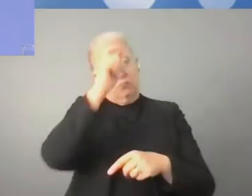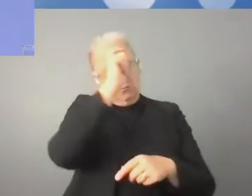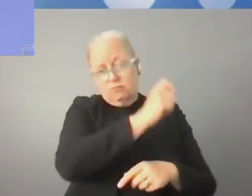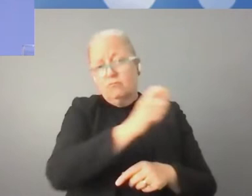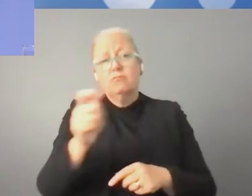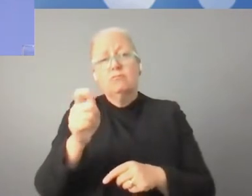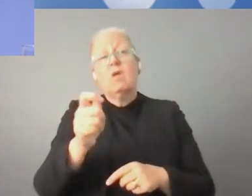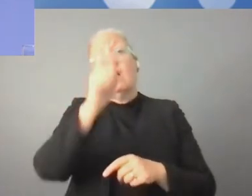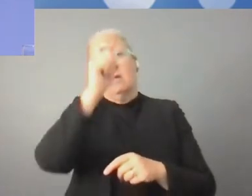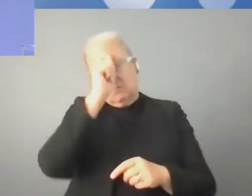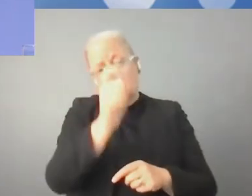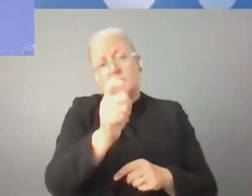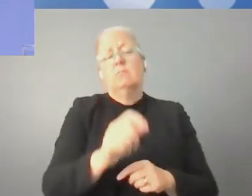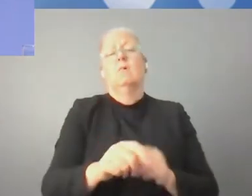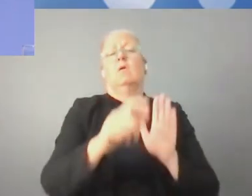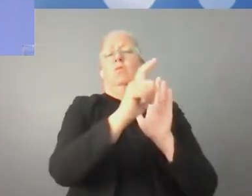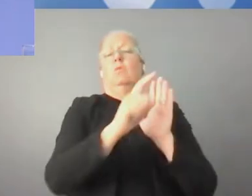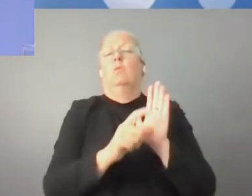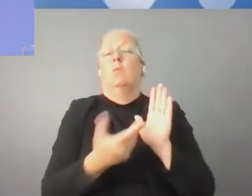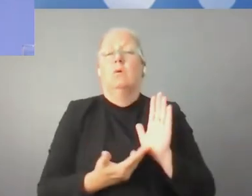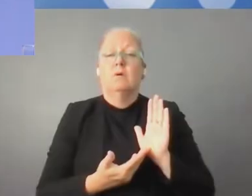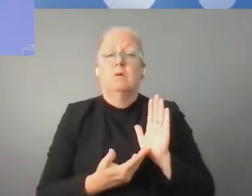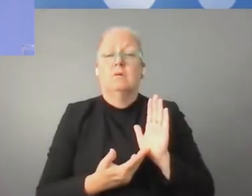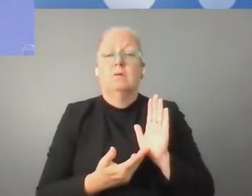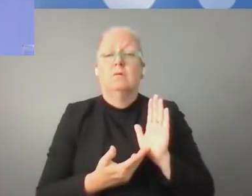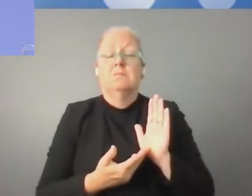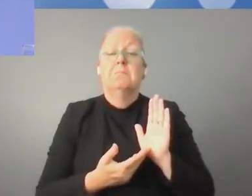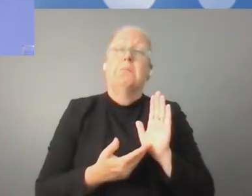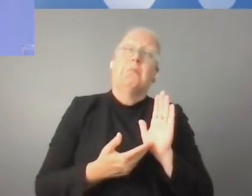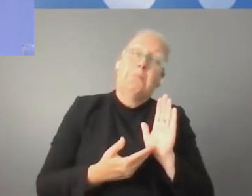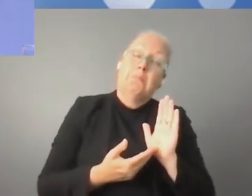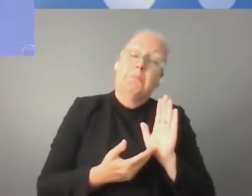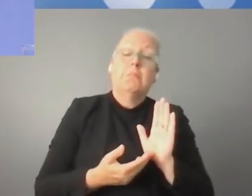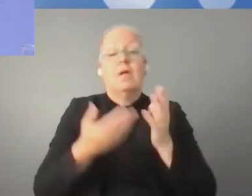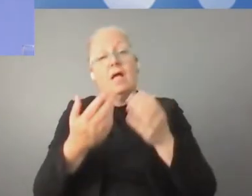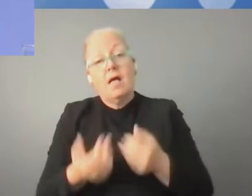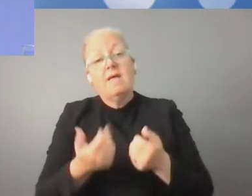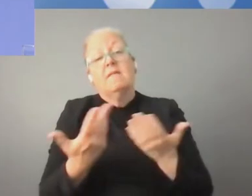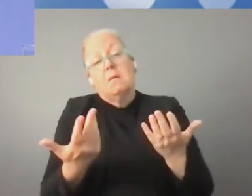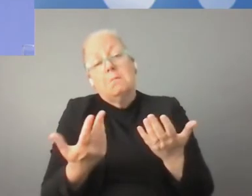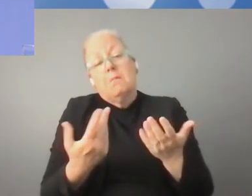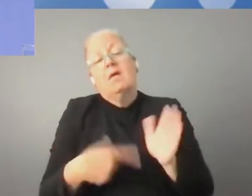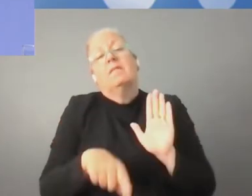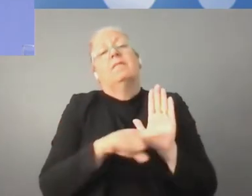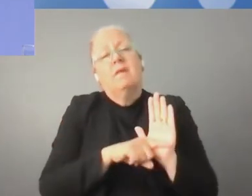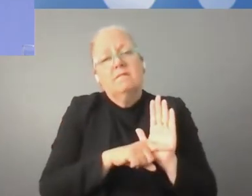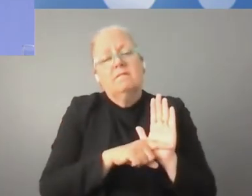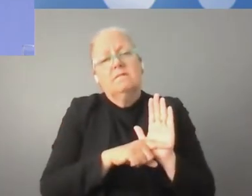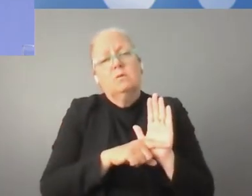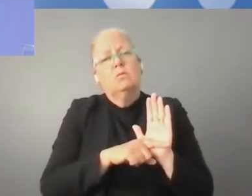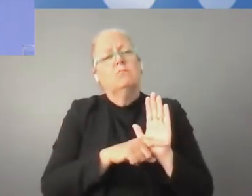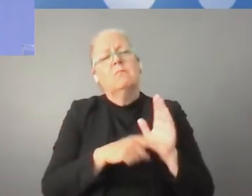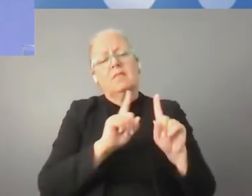jeżeli chodzi o regulację internetu. Zresztą na tym skończę. Jest taki pisarz, pamfletysta, amerykański Mackenzie nazywał, który